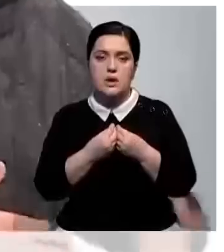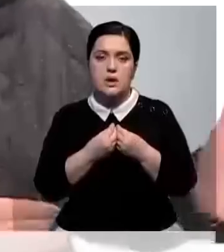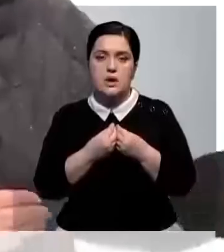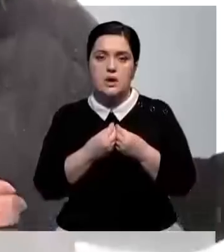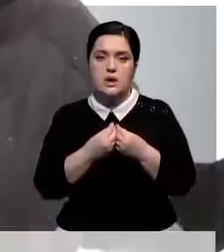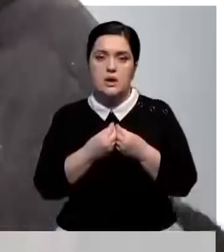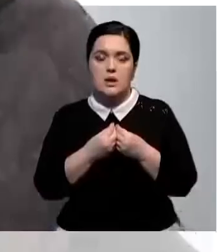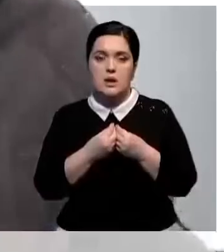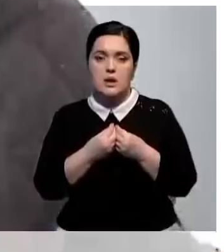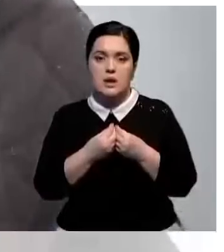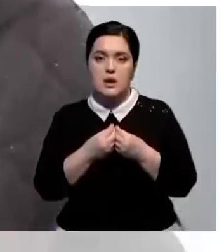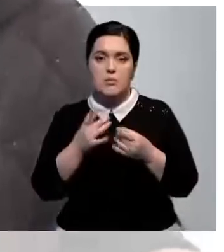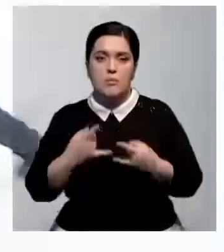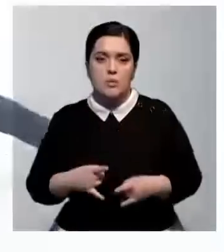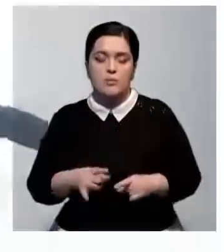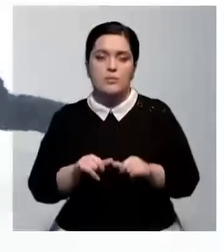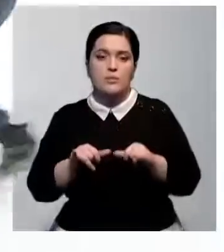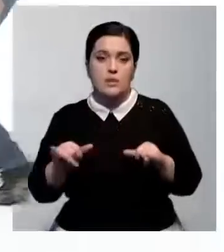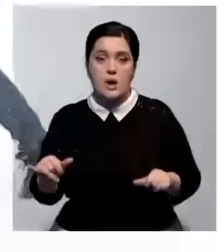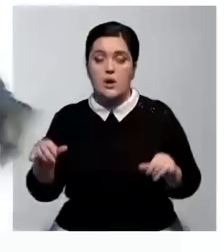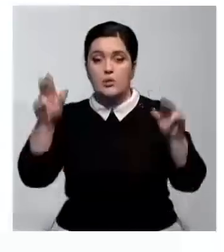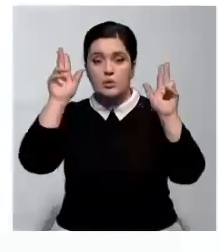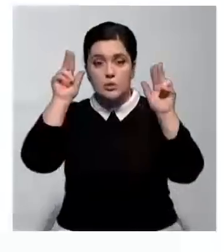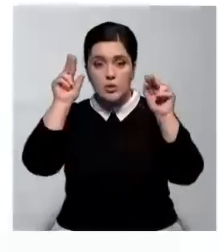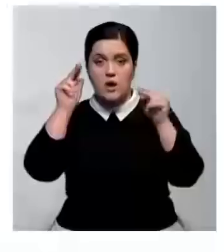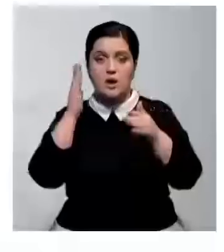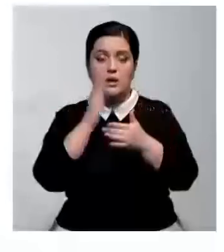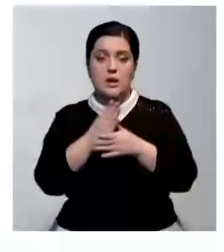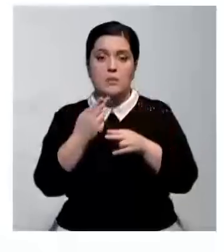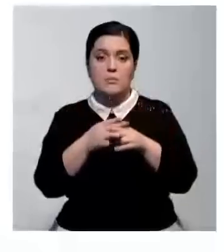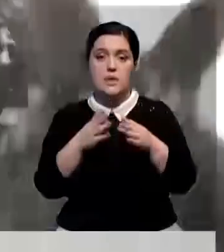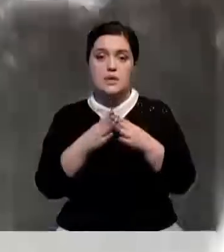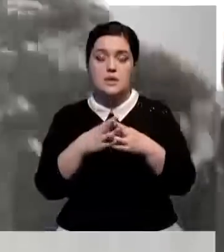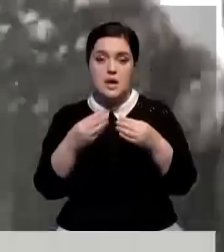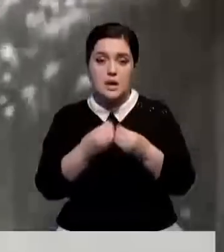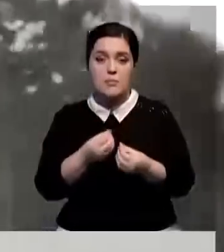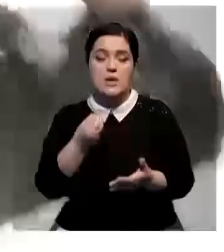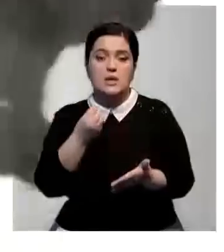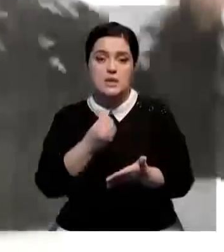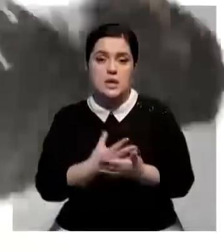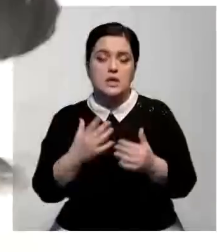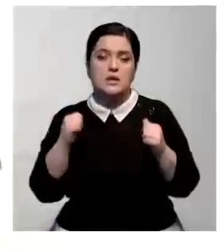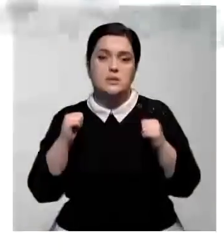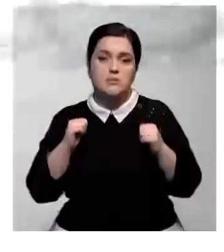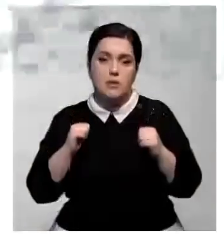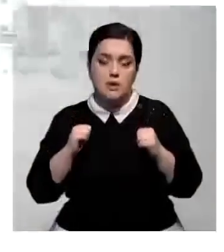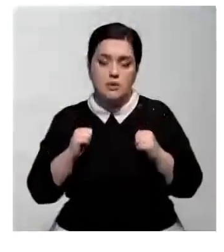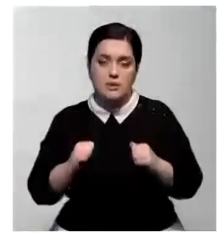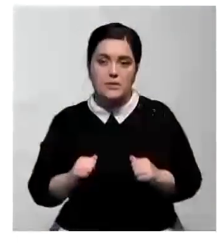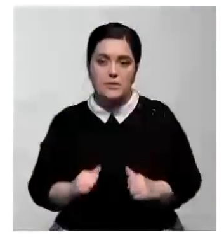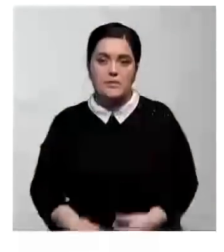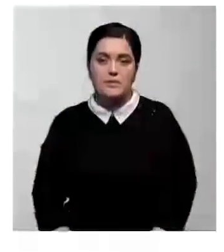такое рождение повысится детей. Кролики также считаются покровителями семейных ценностей, спокойствия, процветания и